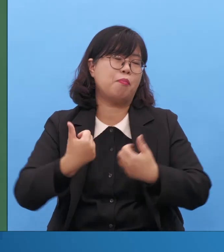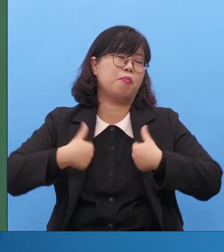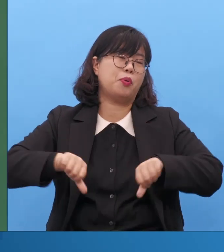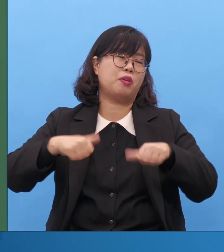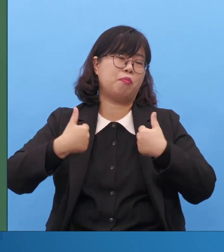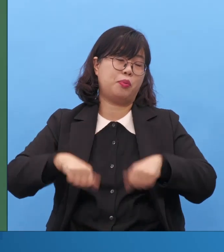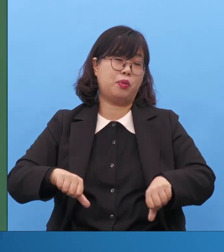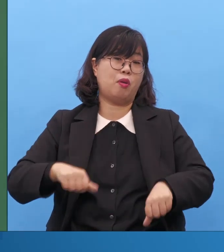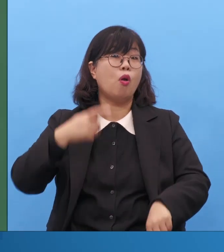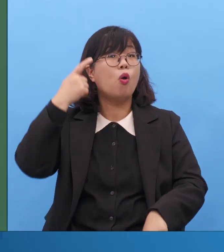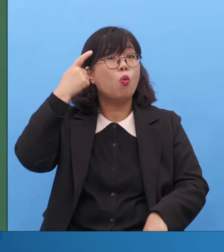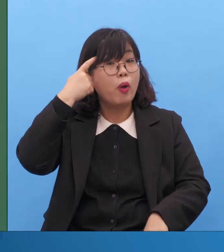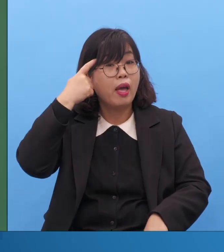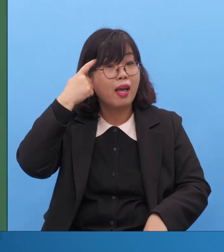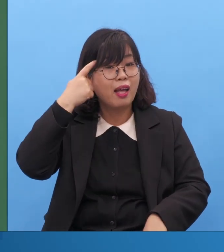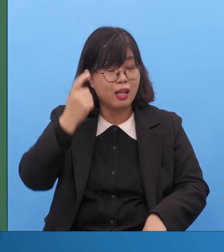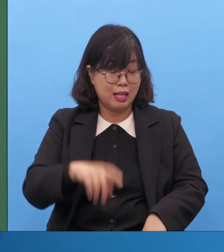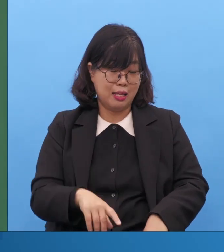역사에 날 수밖에 없어요.